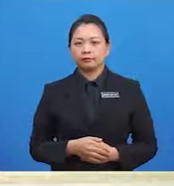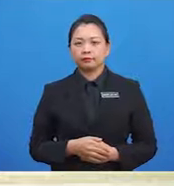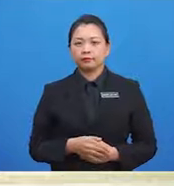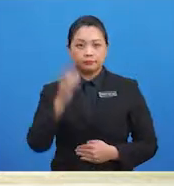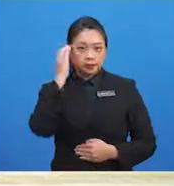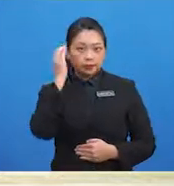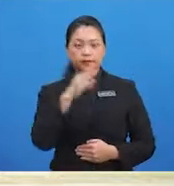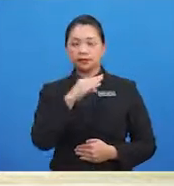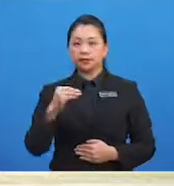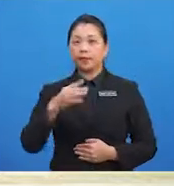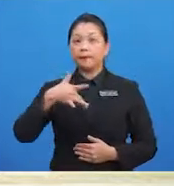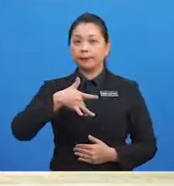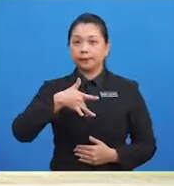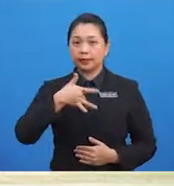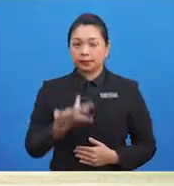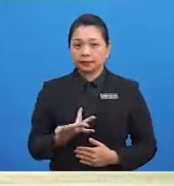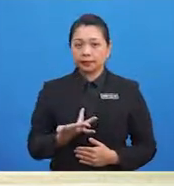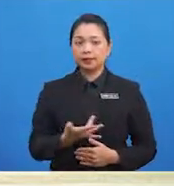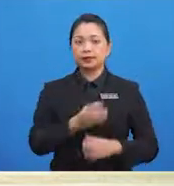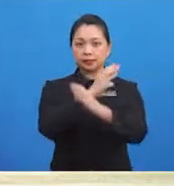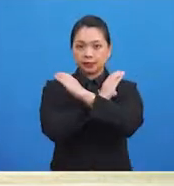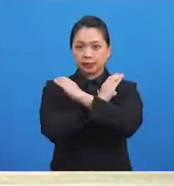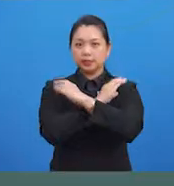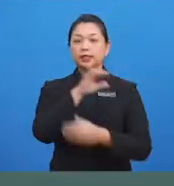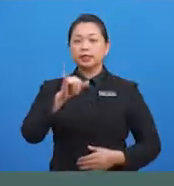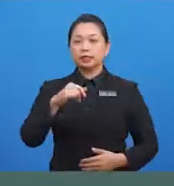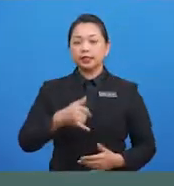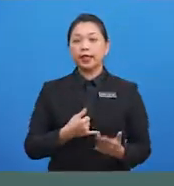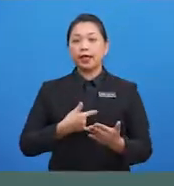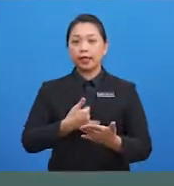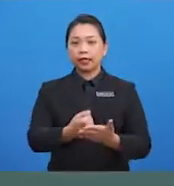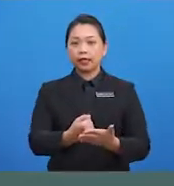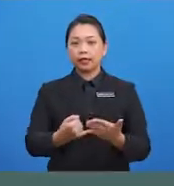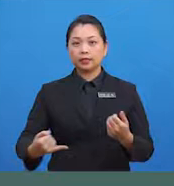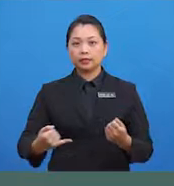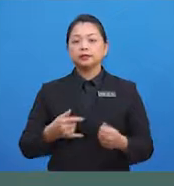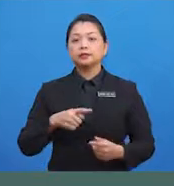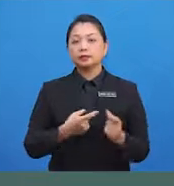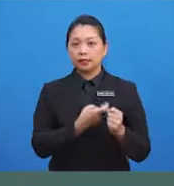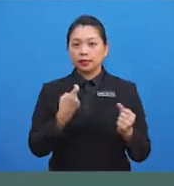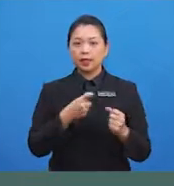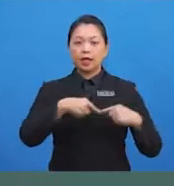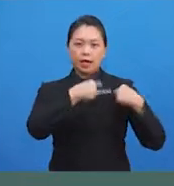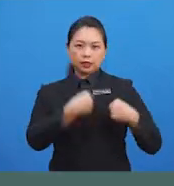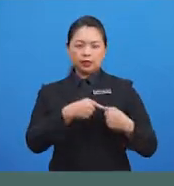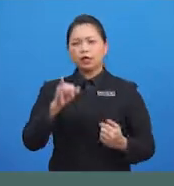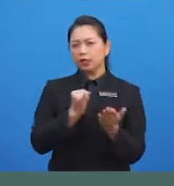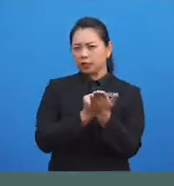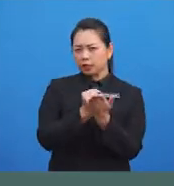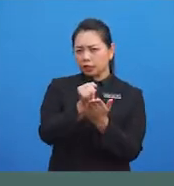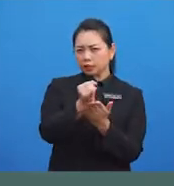hati yang ikhlas Jadi, pada akhir sesi pembelajaran hari ini